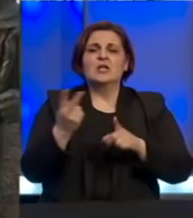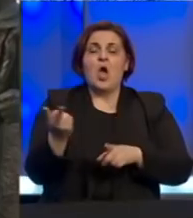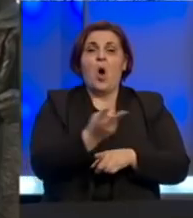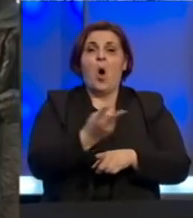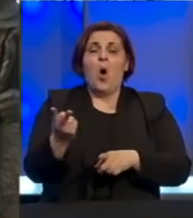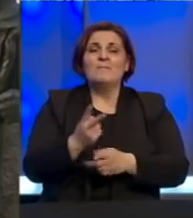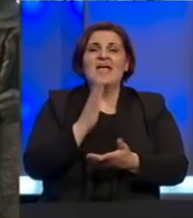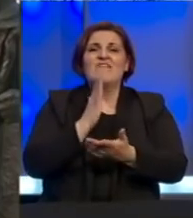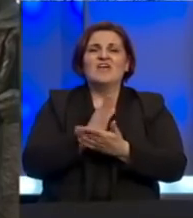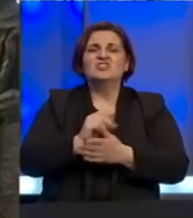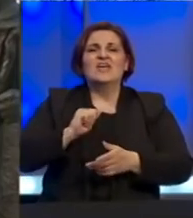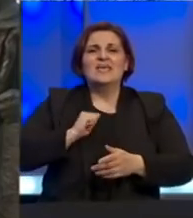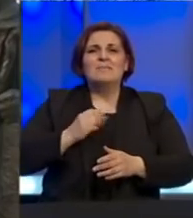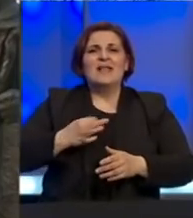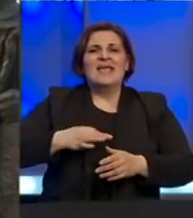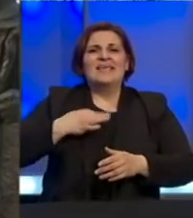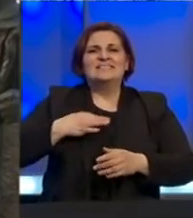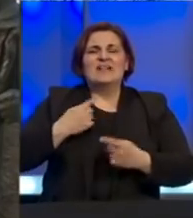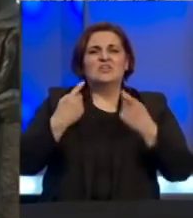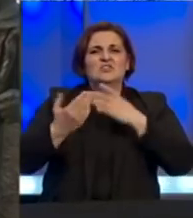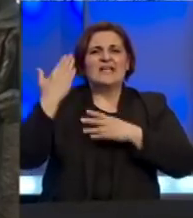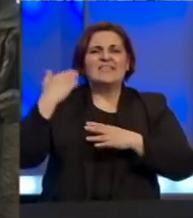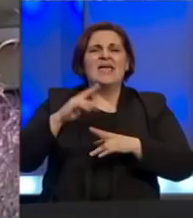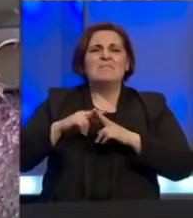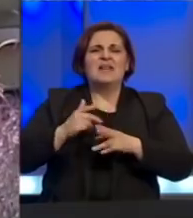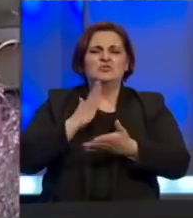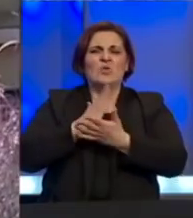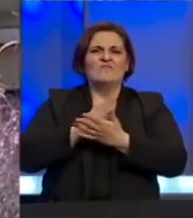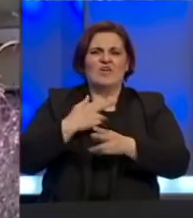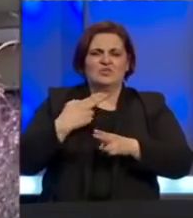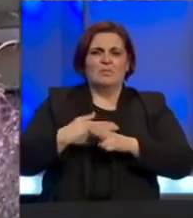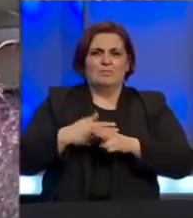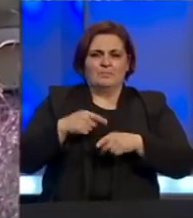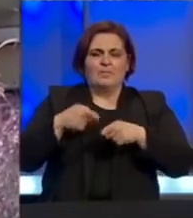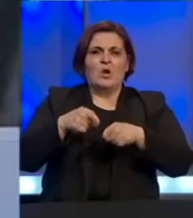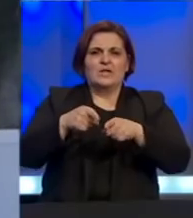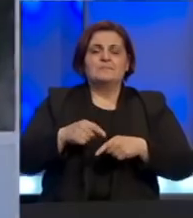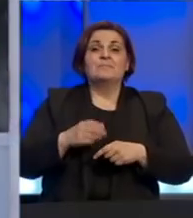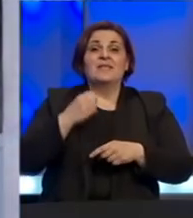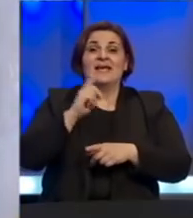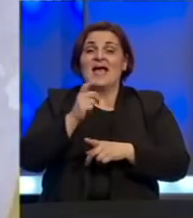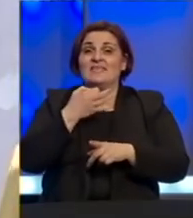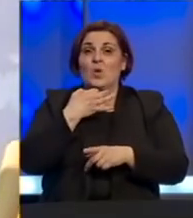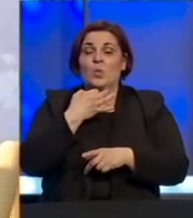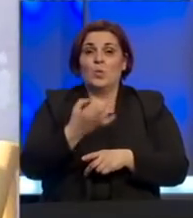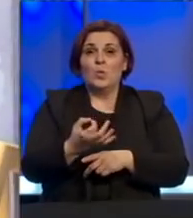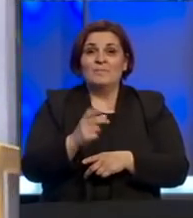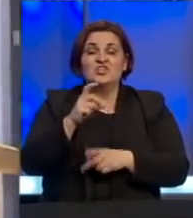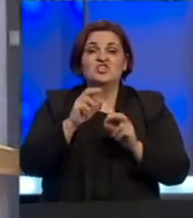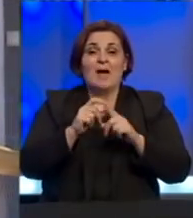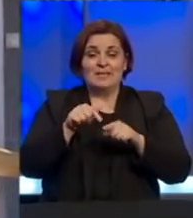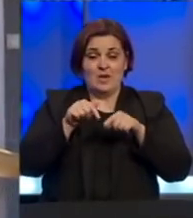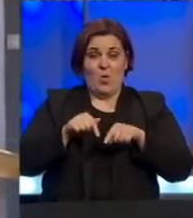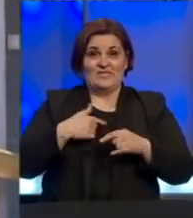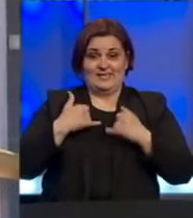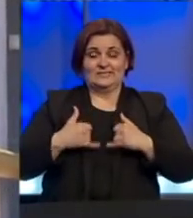imale poteškoće u zdravstvenom stanju. prilikom dolaska u bolnicu. Kada je u pitanju Čapljina ovdje gdje